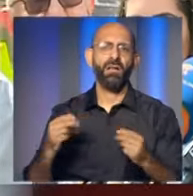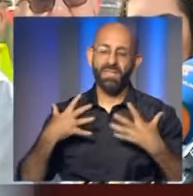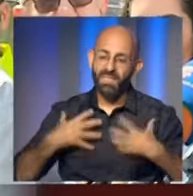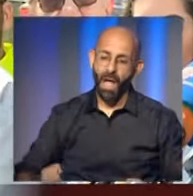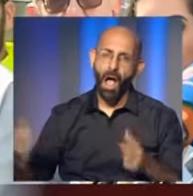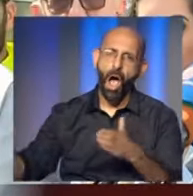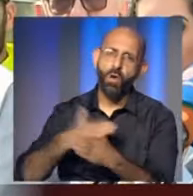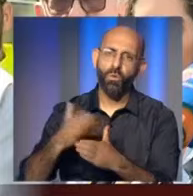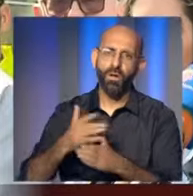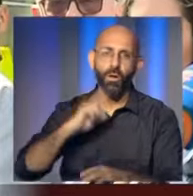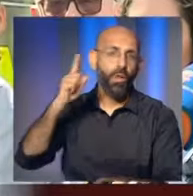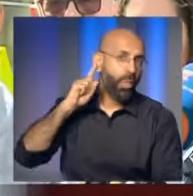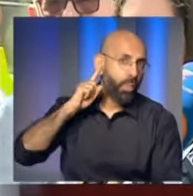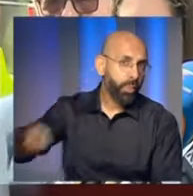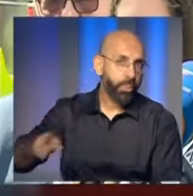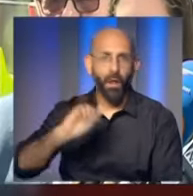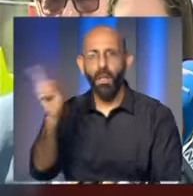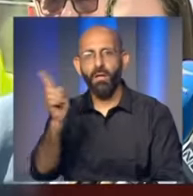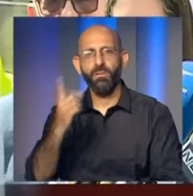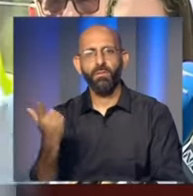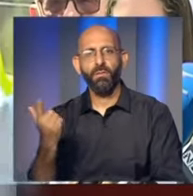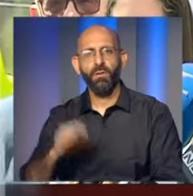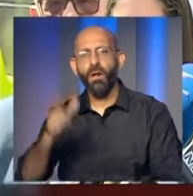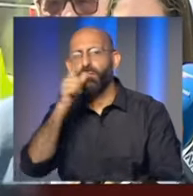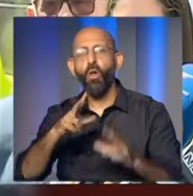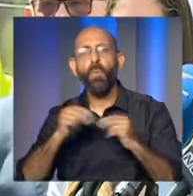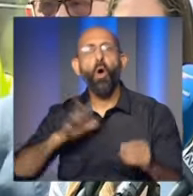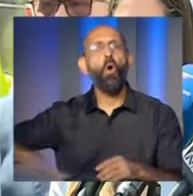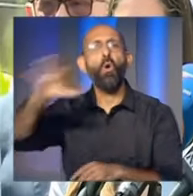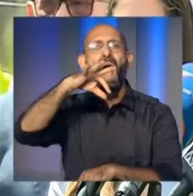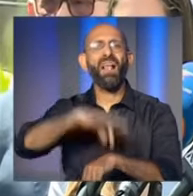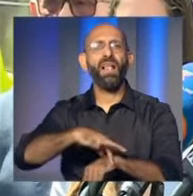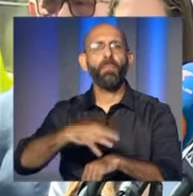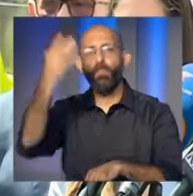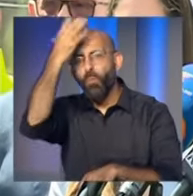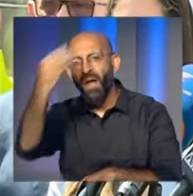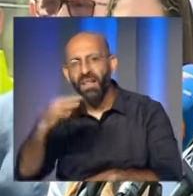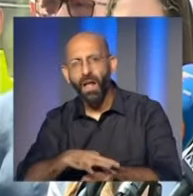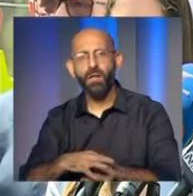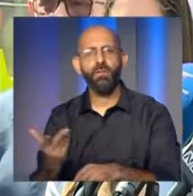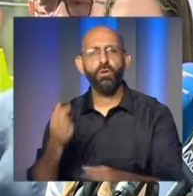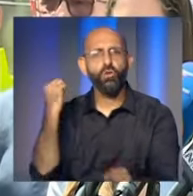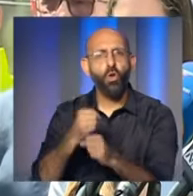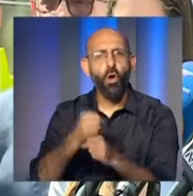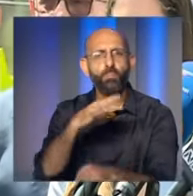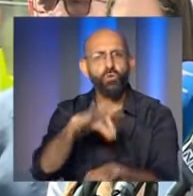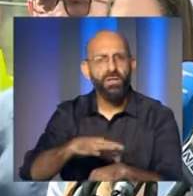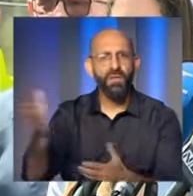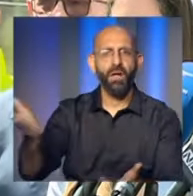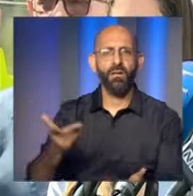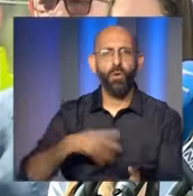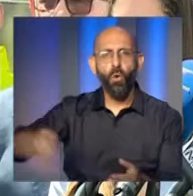الكطاع الصحي في لبنان خط أحمر بالنسبة لللبنانيين كلهم من الطباء من ممرضين